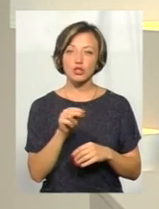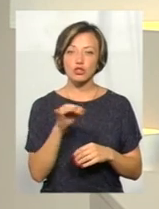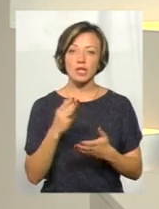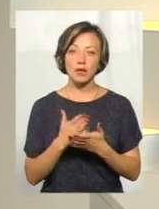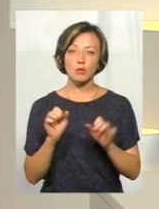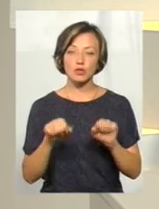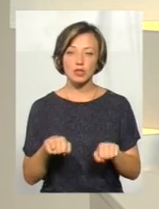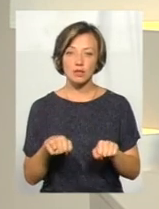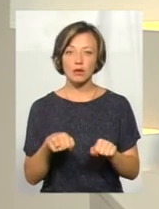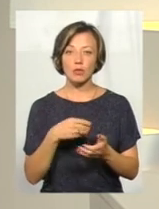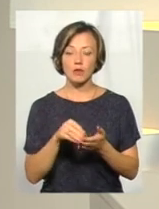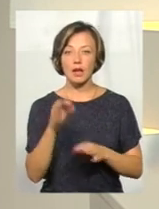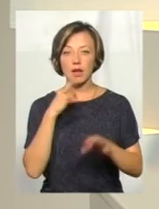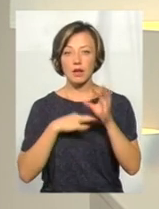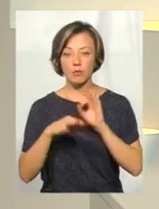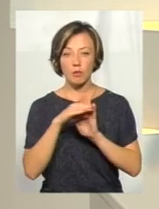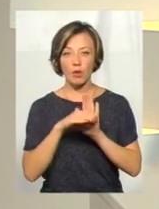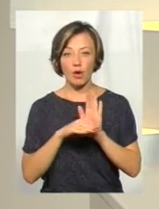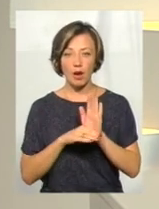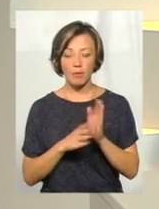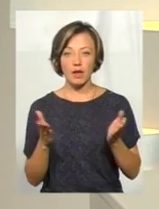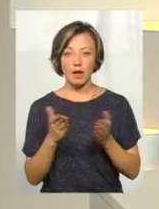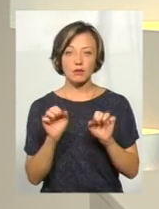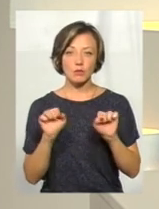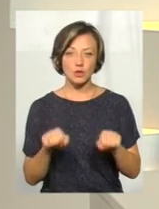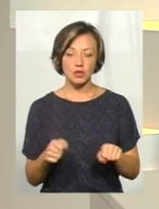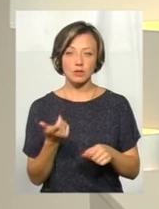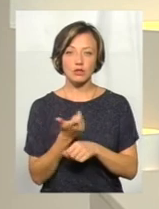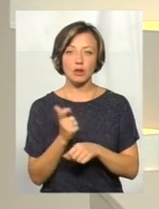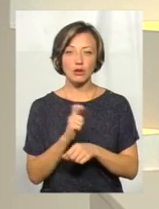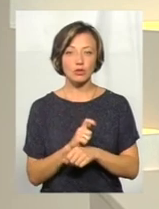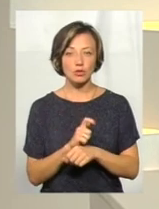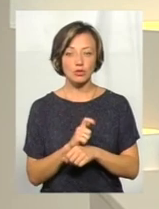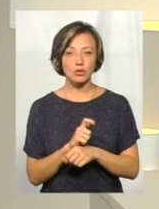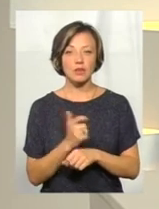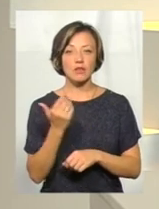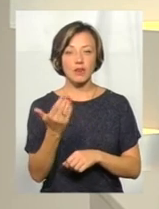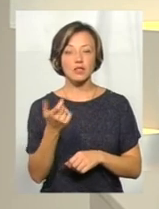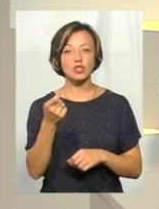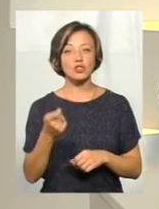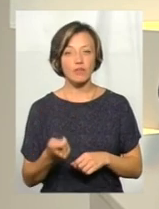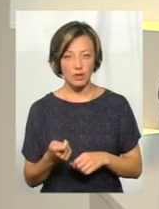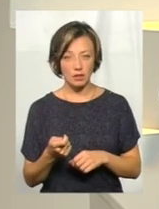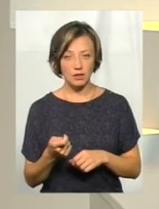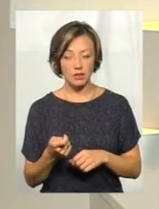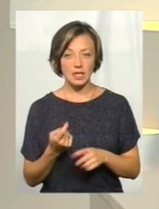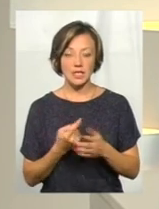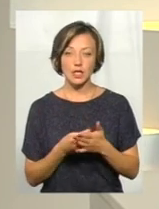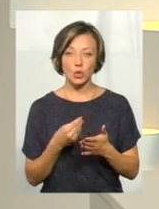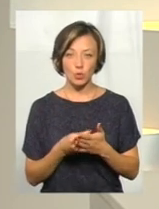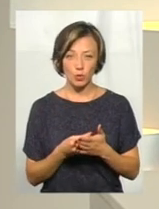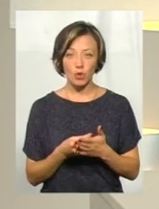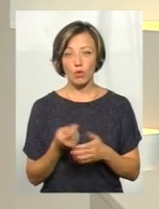є можливість купувати ліки по програмі, яка зможе значно вам здешевити ціну.